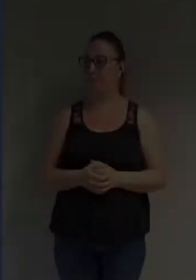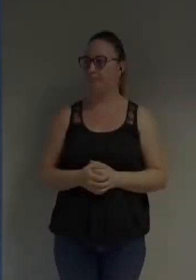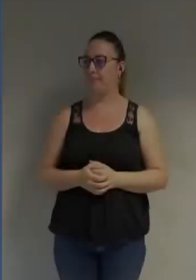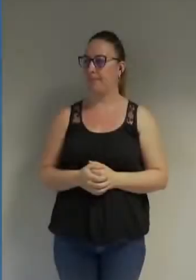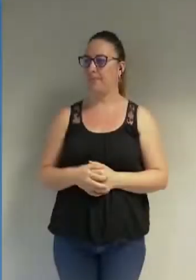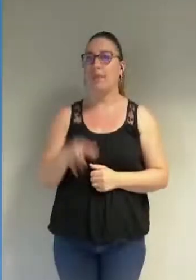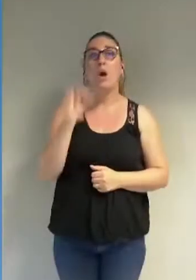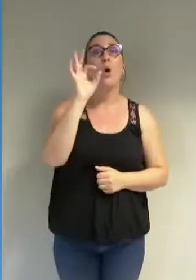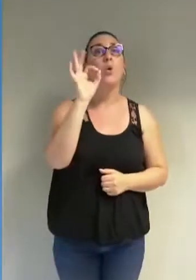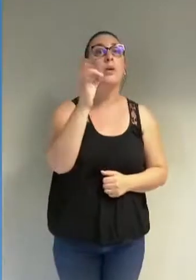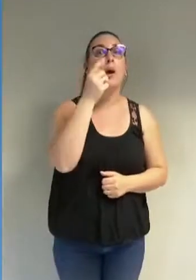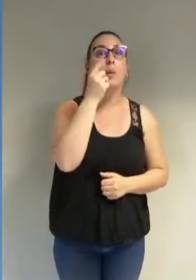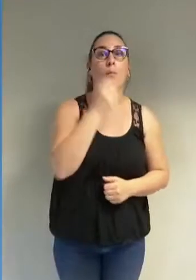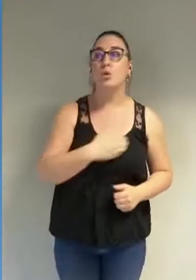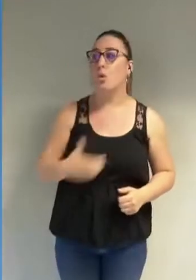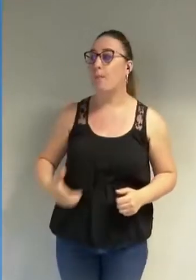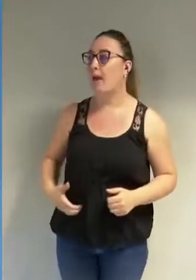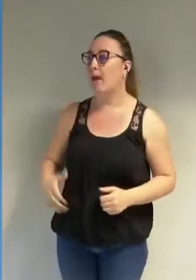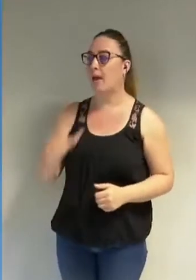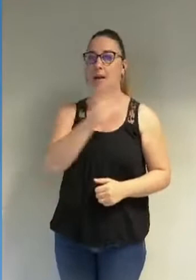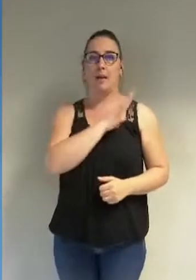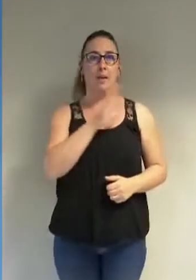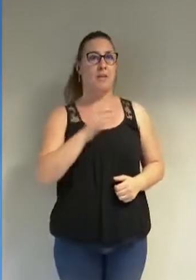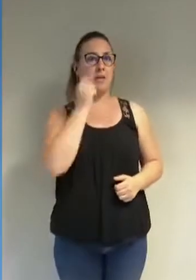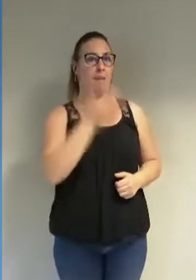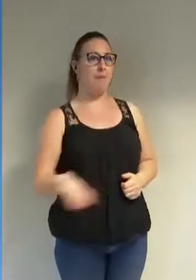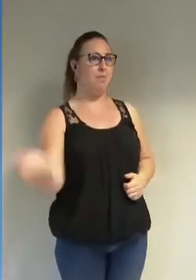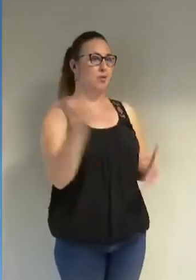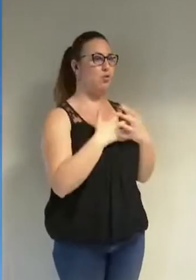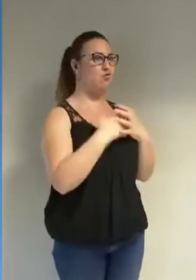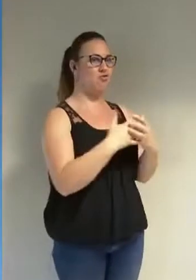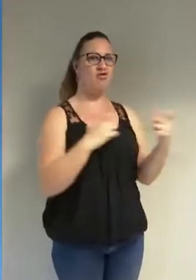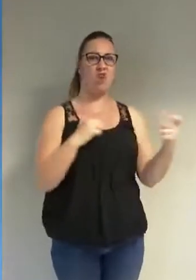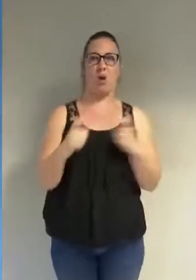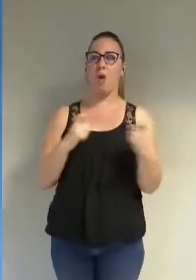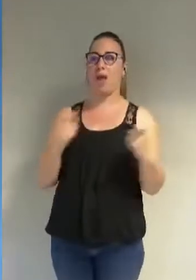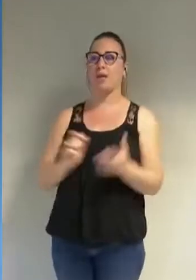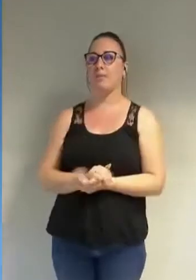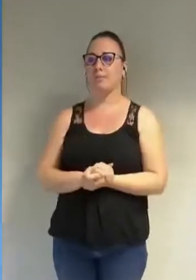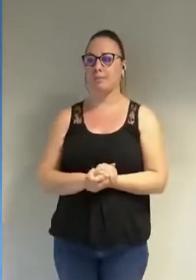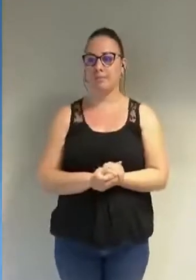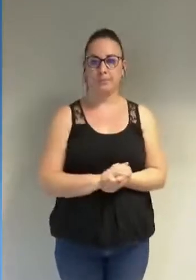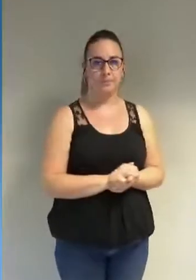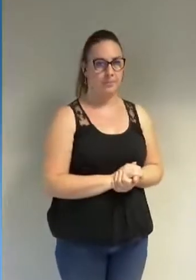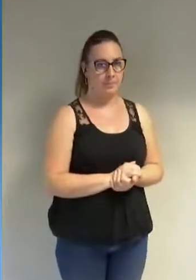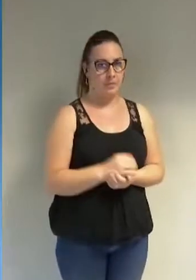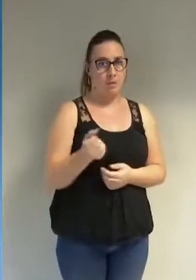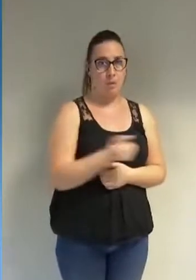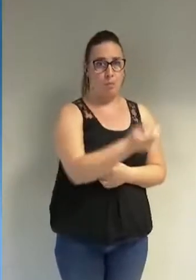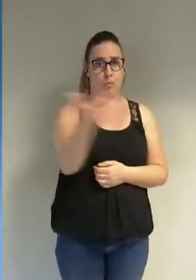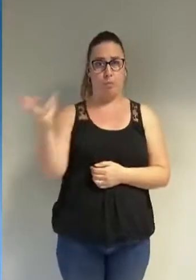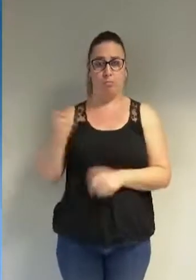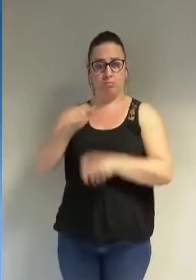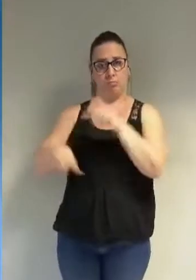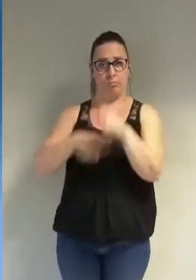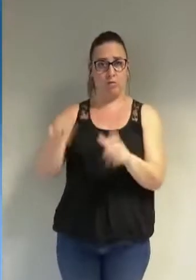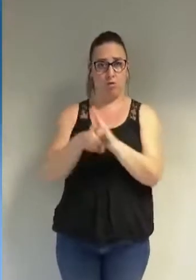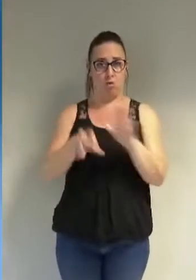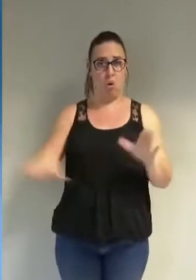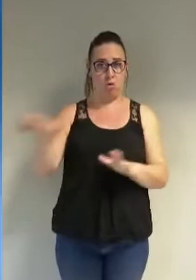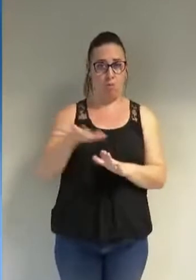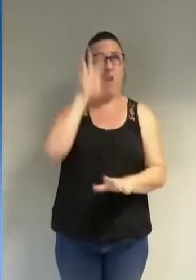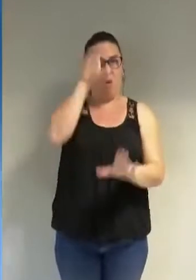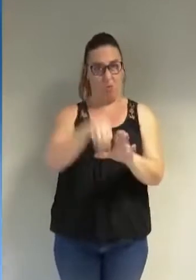monsieur le maire mesdames messieurs chers collègues comme beaucoup de personnes à Grenoble et partout en